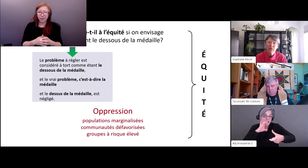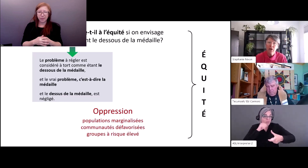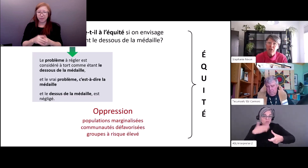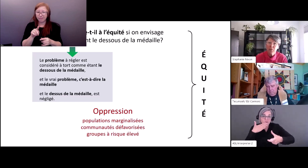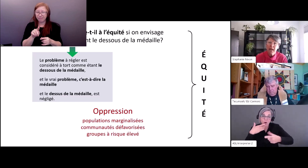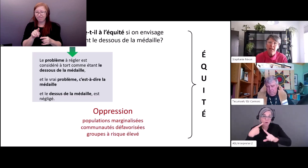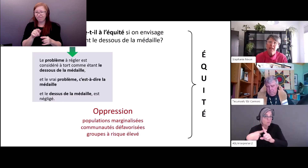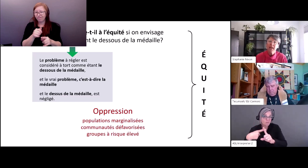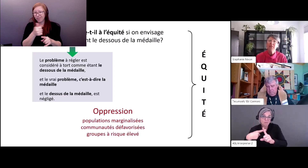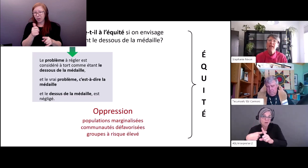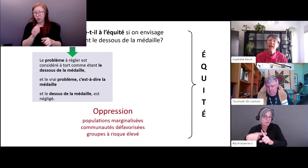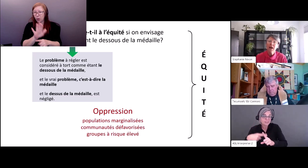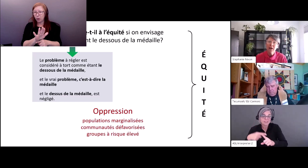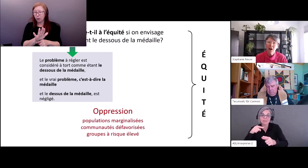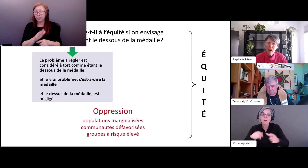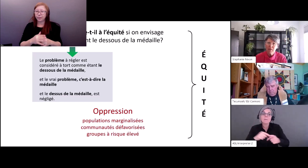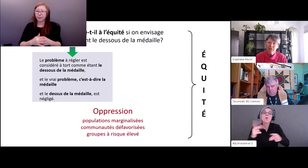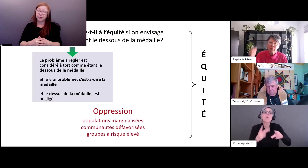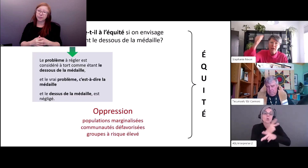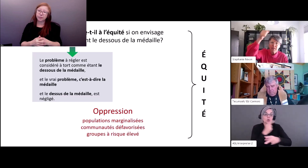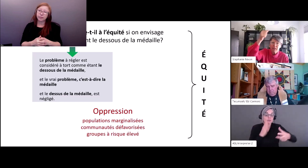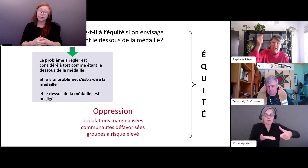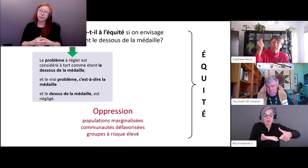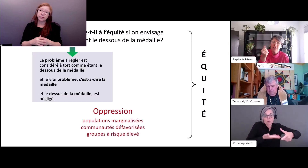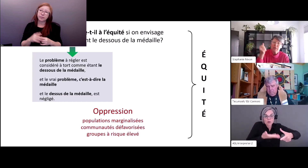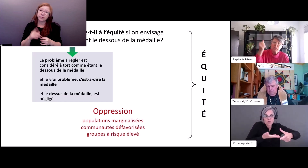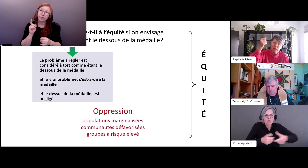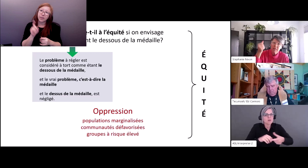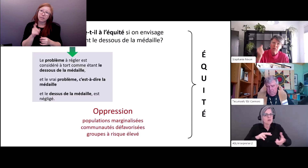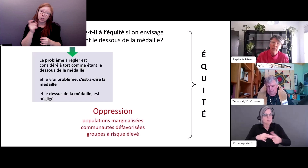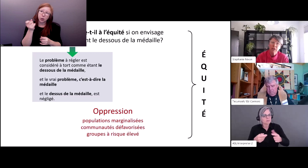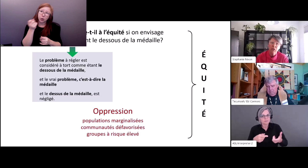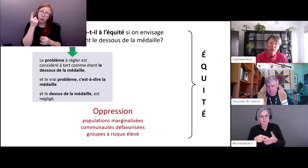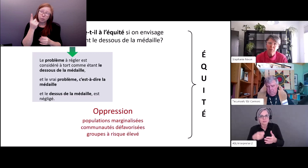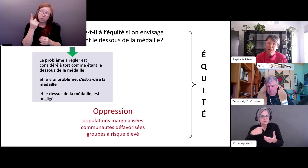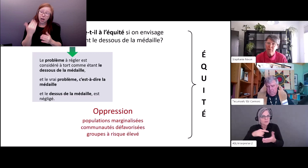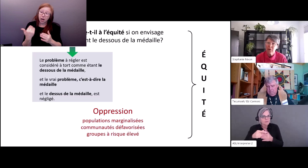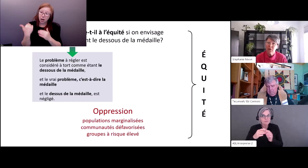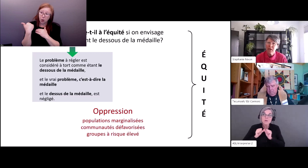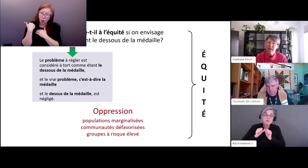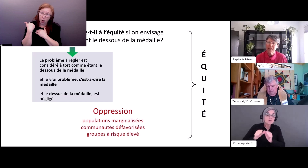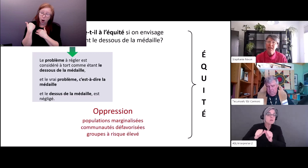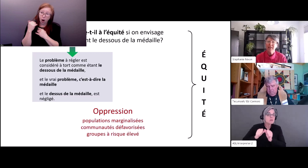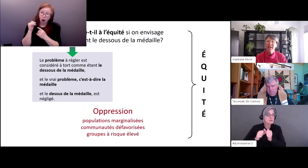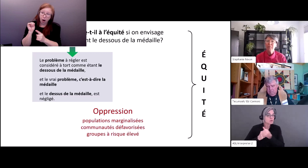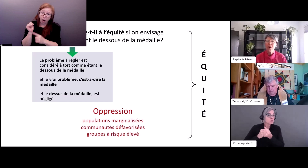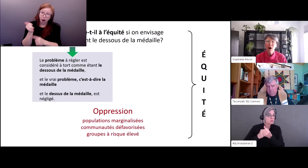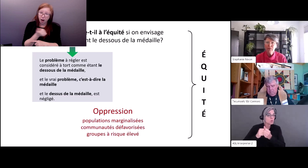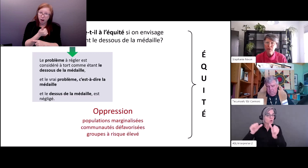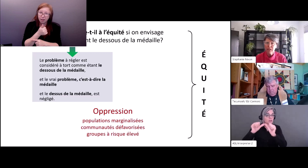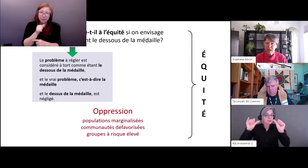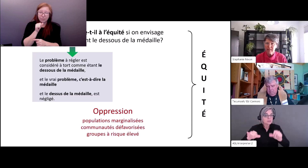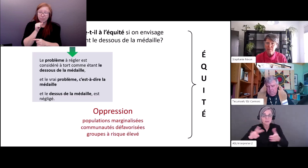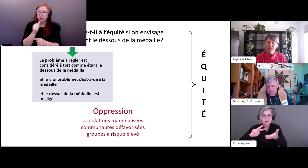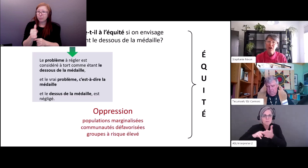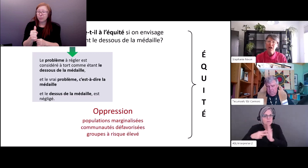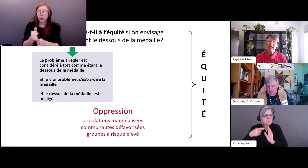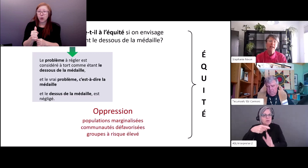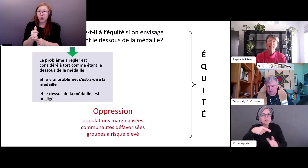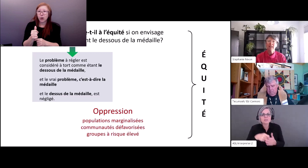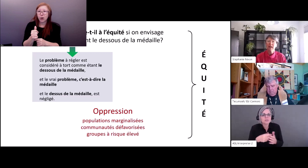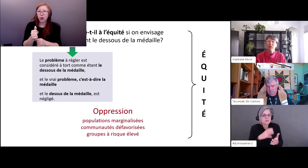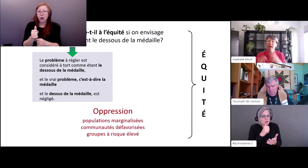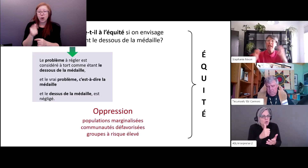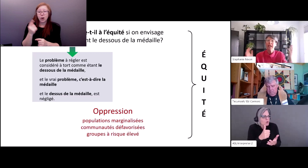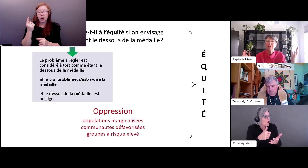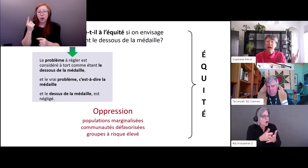cela limite les possibilités pour notre humanité et élimine la possibilité d'avoir des relations de confiance avec le